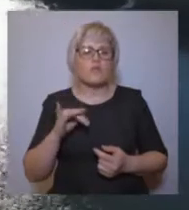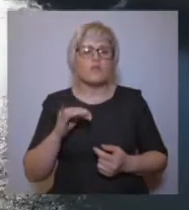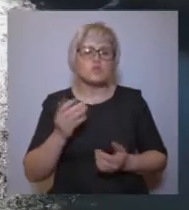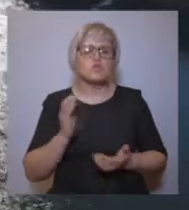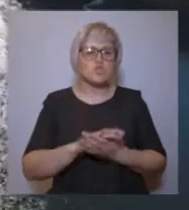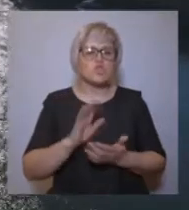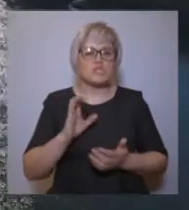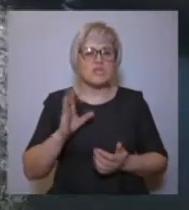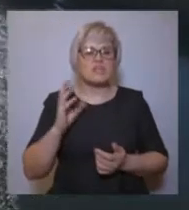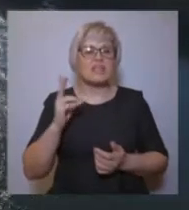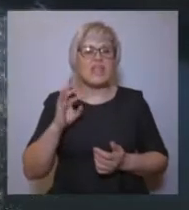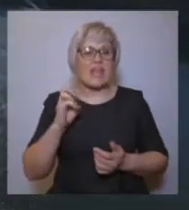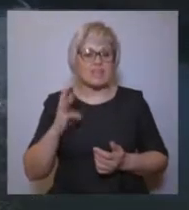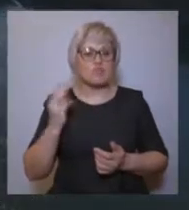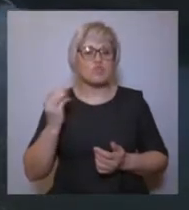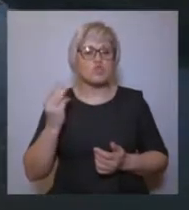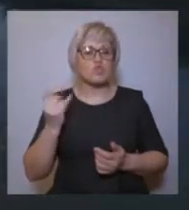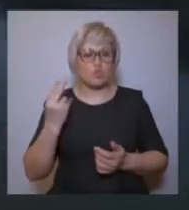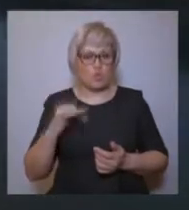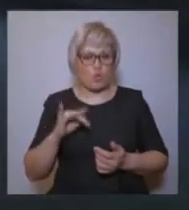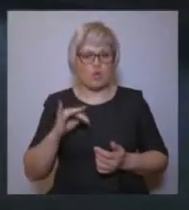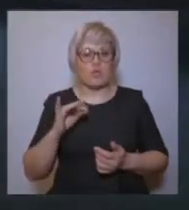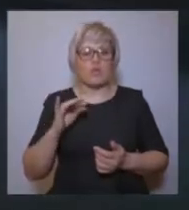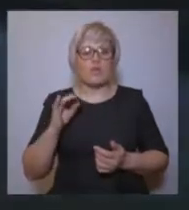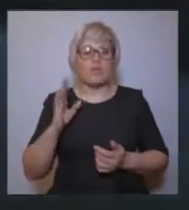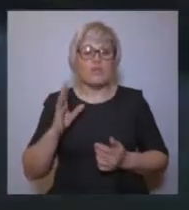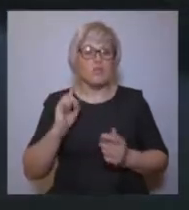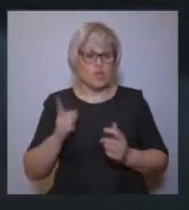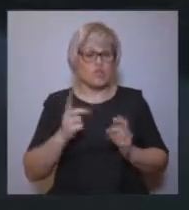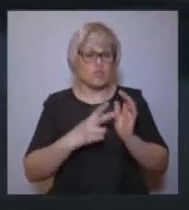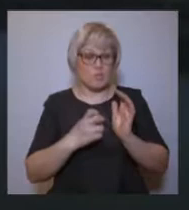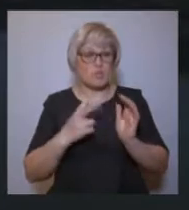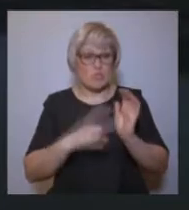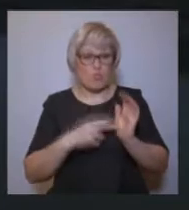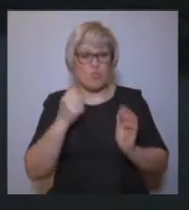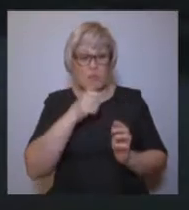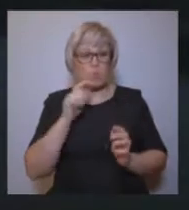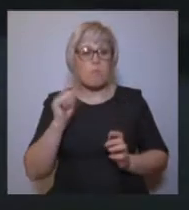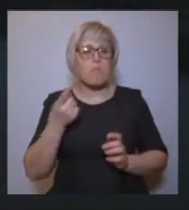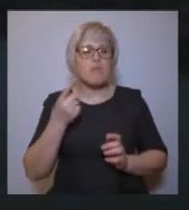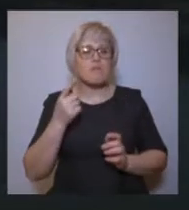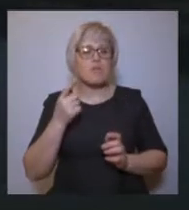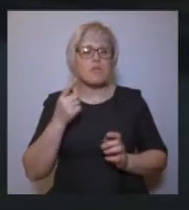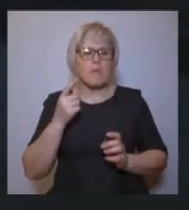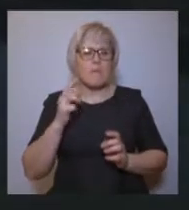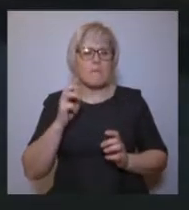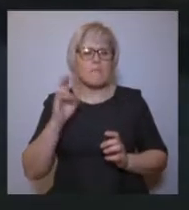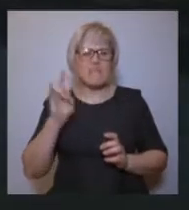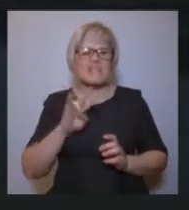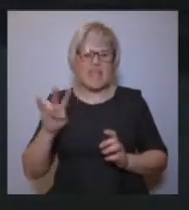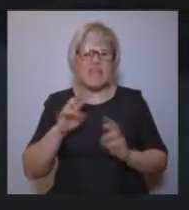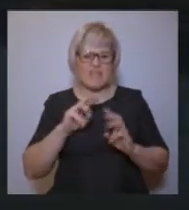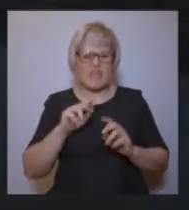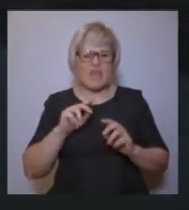Камчедалов, а Филофей заводит тесные отношения со стятским князем Шишукой и Абдорским Тучебалдой. В 1707 году